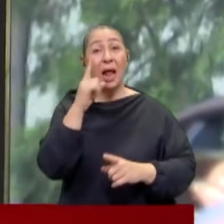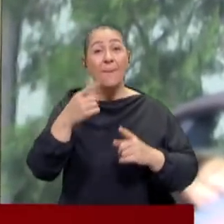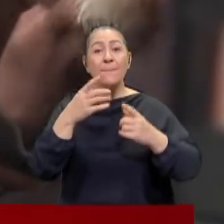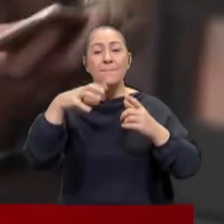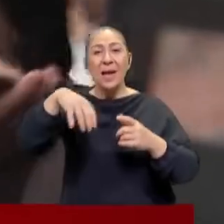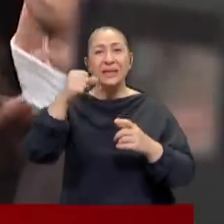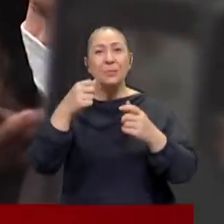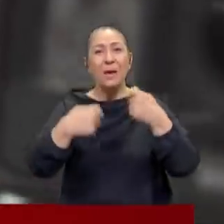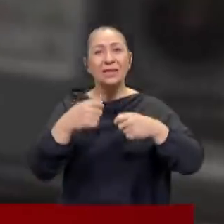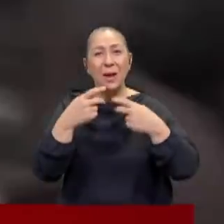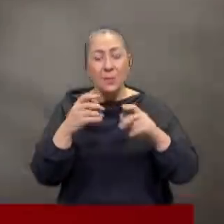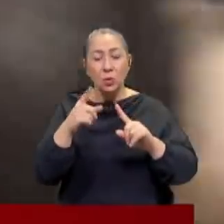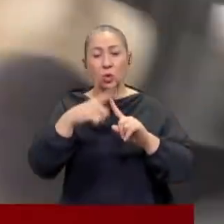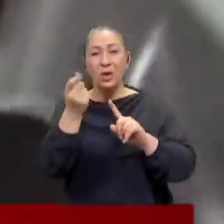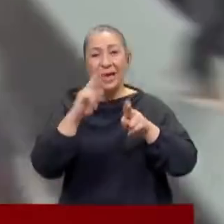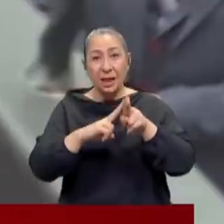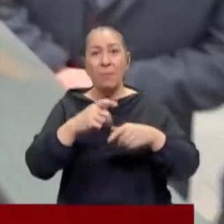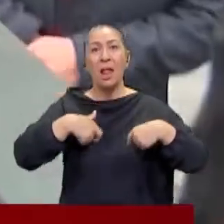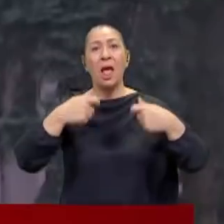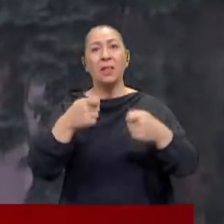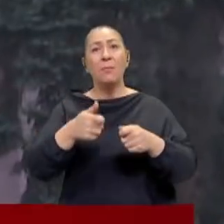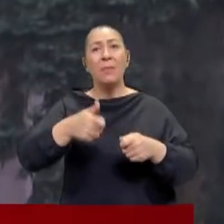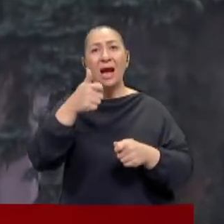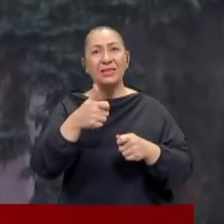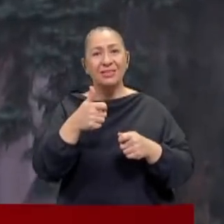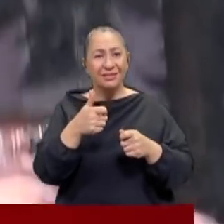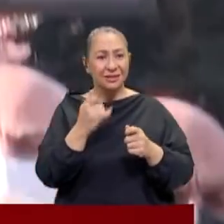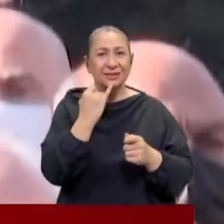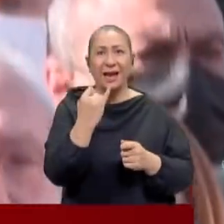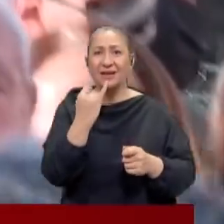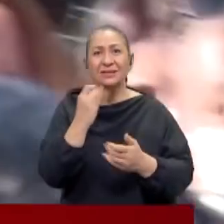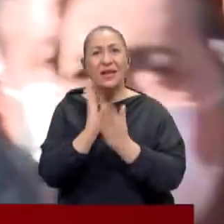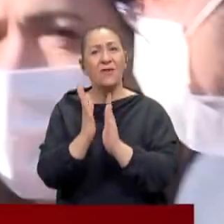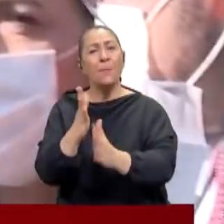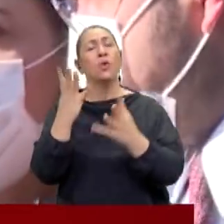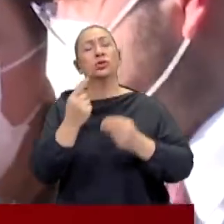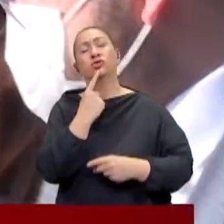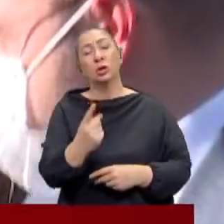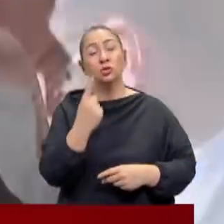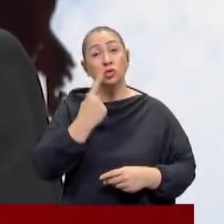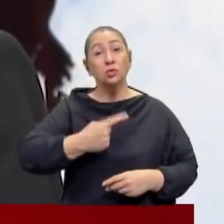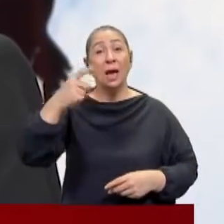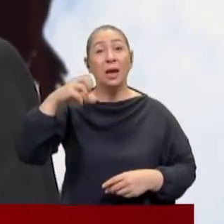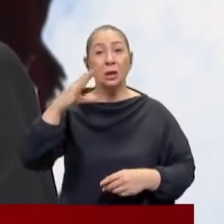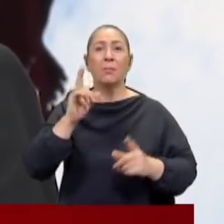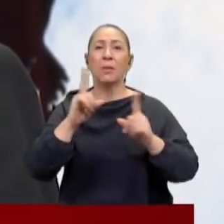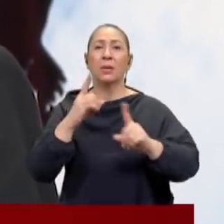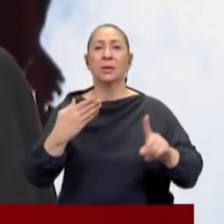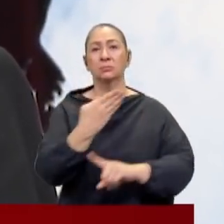Bankası ile başlayan TÜİK ve Milli Eğitim Bakanlığı ile devam eden ziyaretlerinin süreceğini söyledi. Cumhurbaşkanının sözlerini yargıya taşıyacağını.